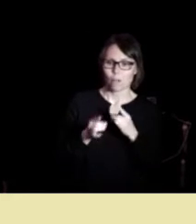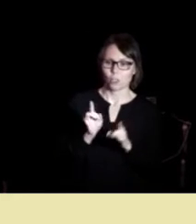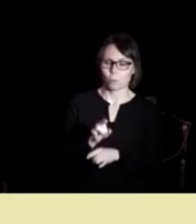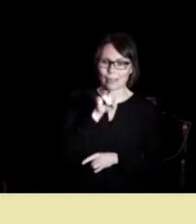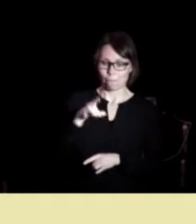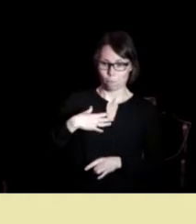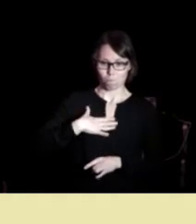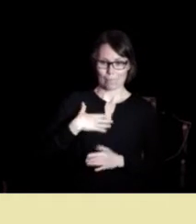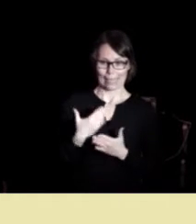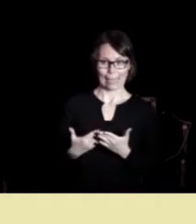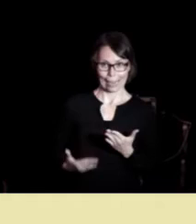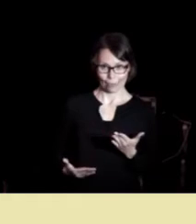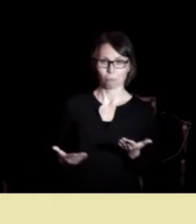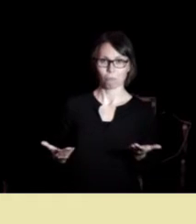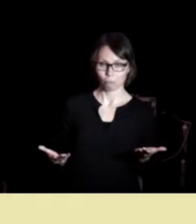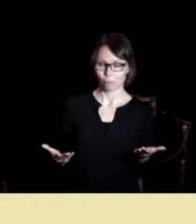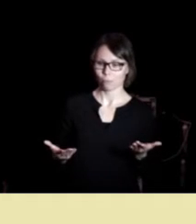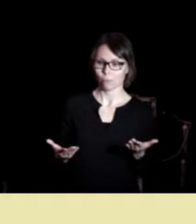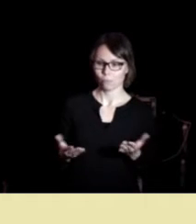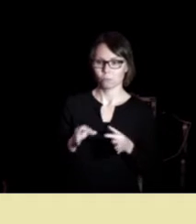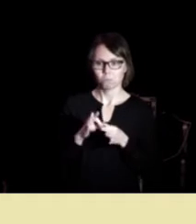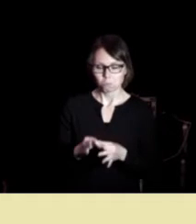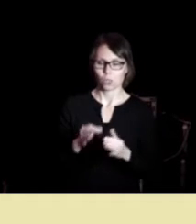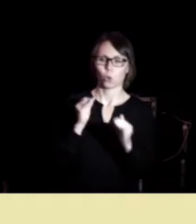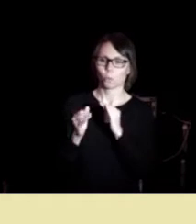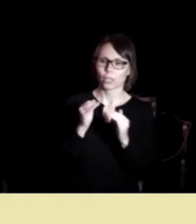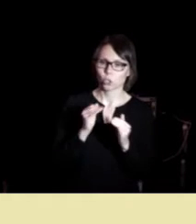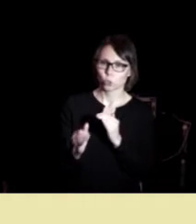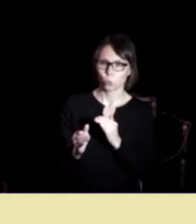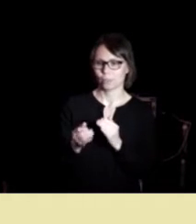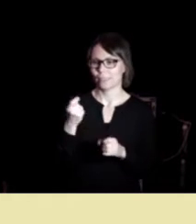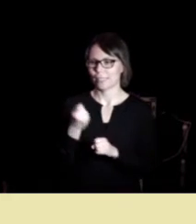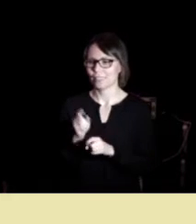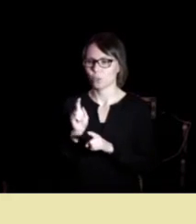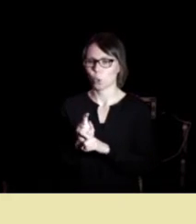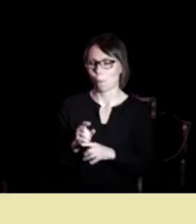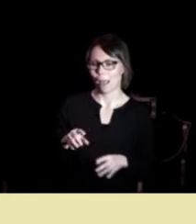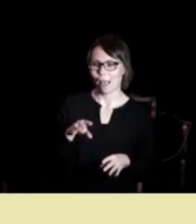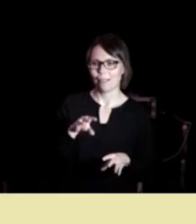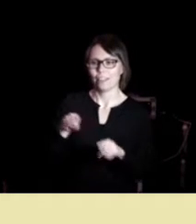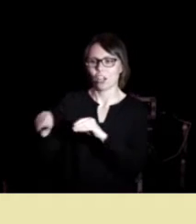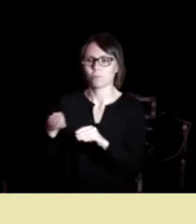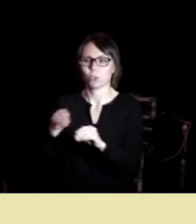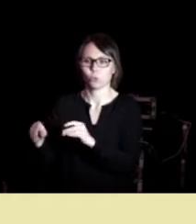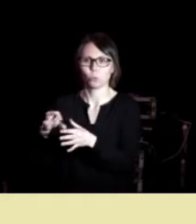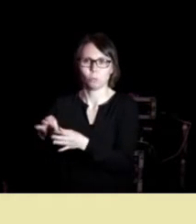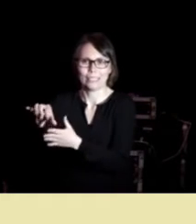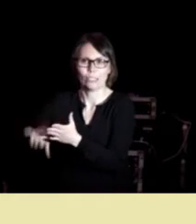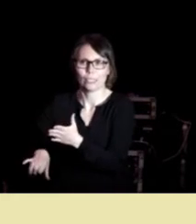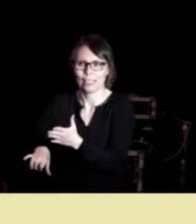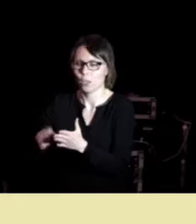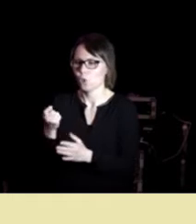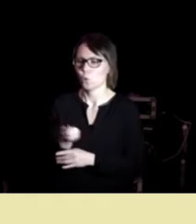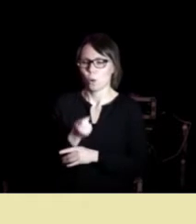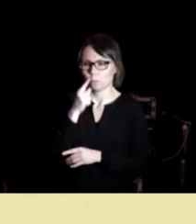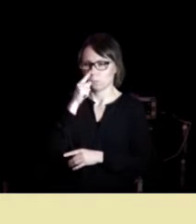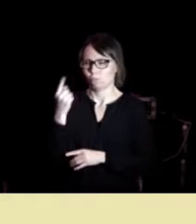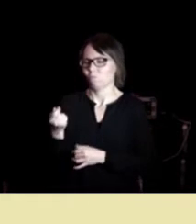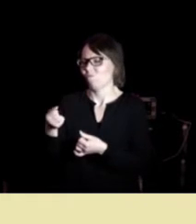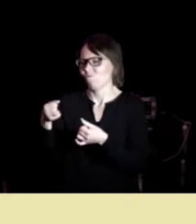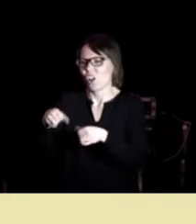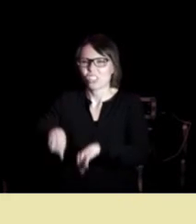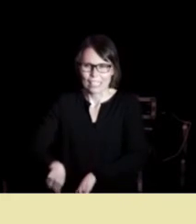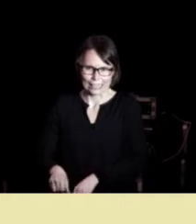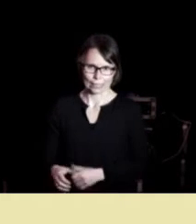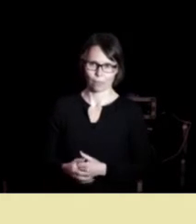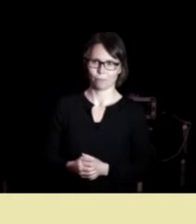for mitt innlegg det er innen kommunikasjon nærmest det samme som transportasjoner innen kirurgi noe av det aller vanskeligste